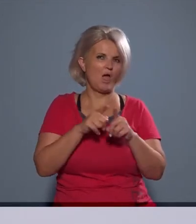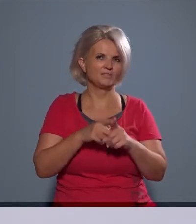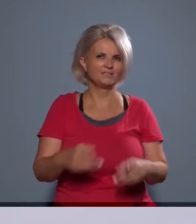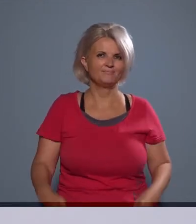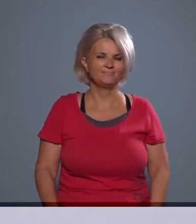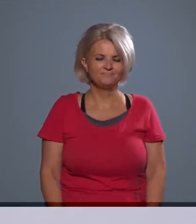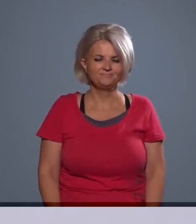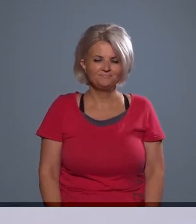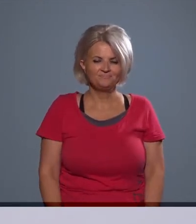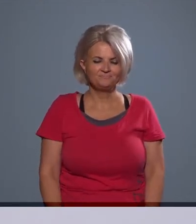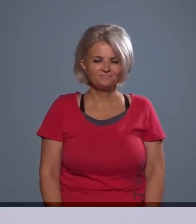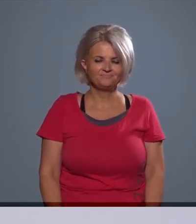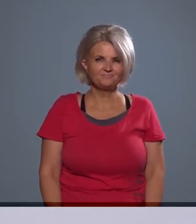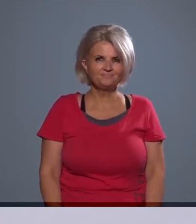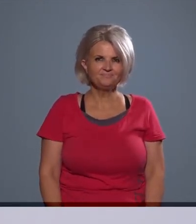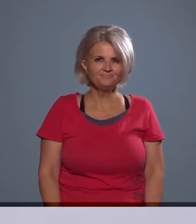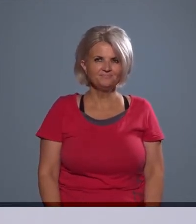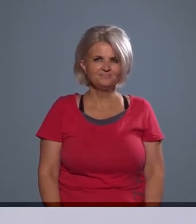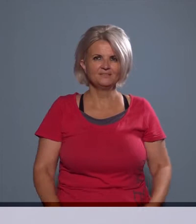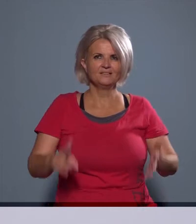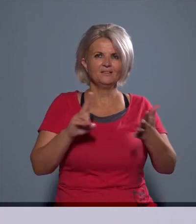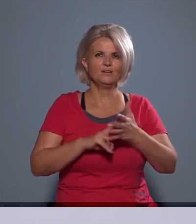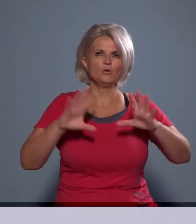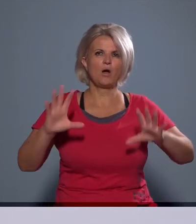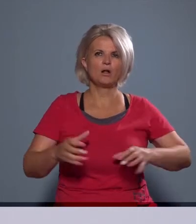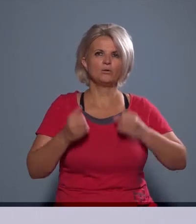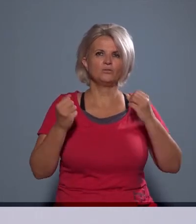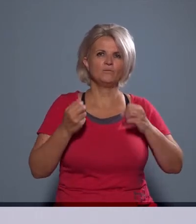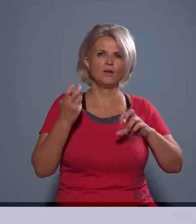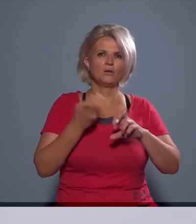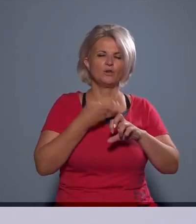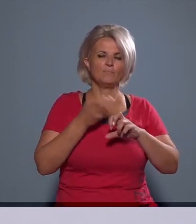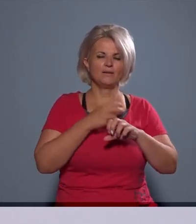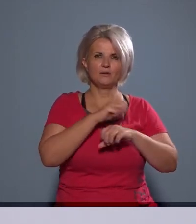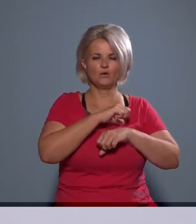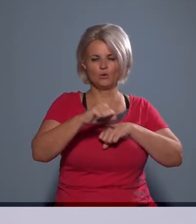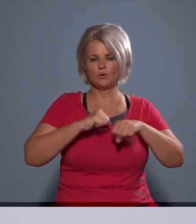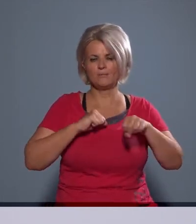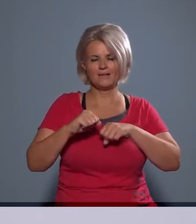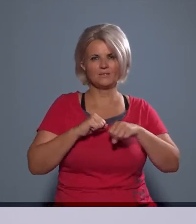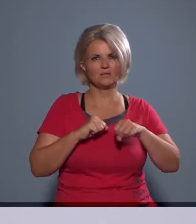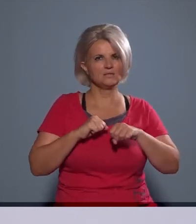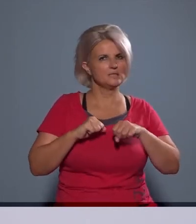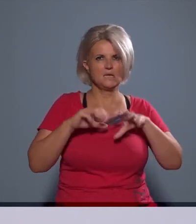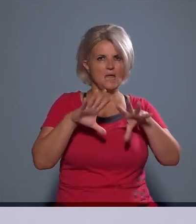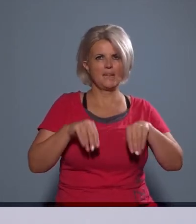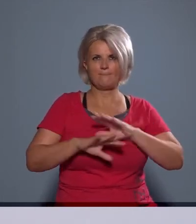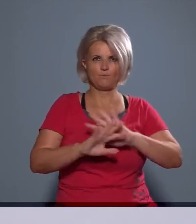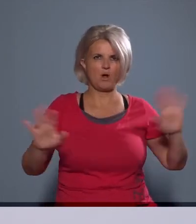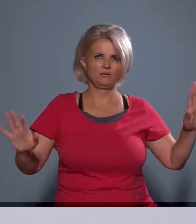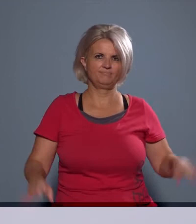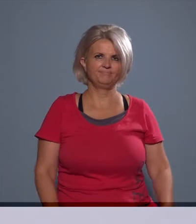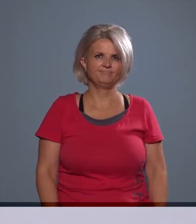a jogalkotóval itt a Kőbányi önkormányzat abban a tekintetben nem ért egyet, hogy nyilvánvalóan vannak